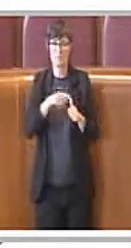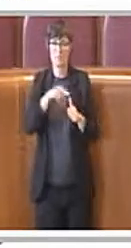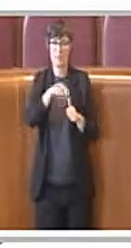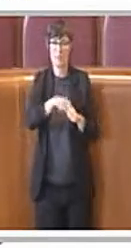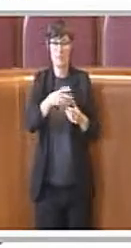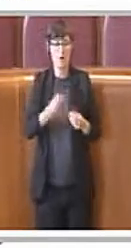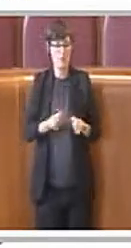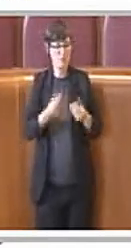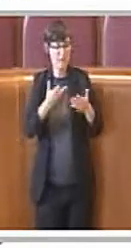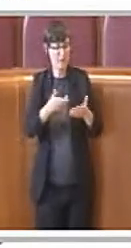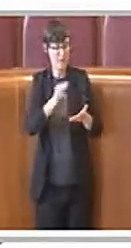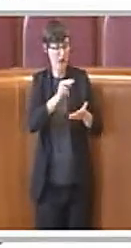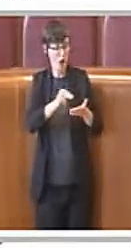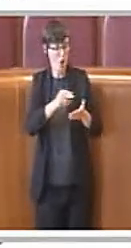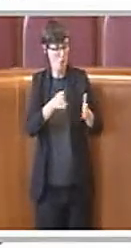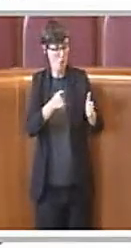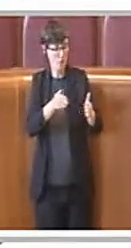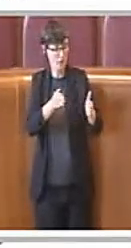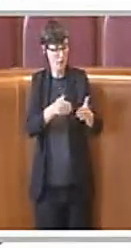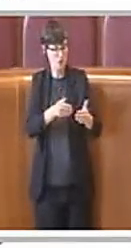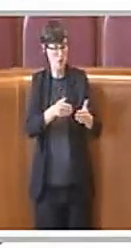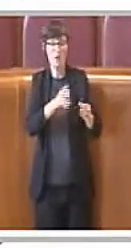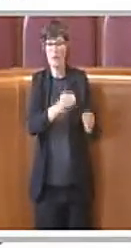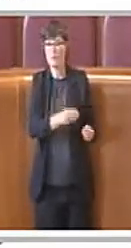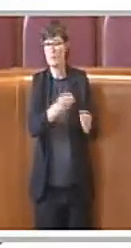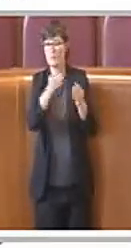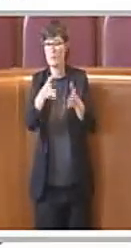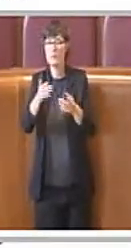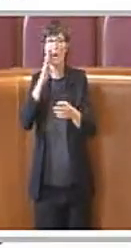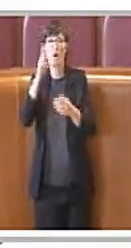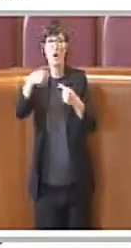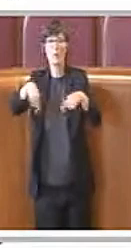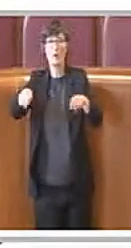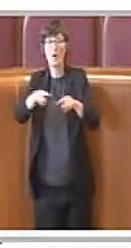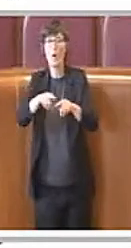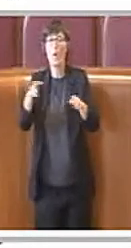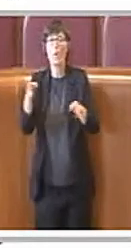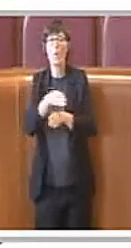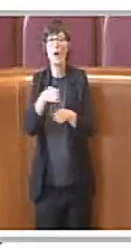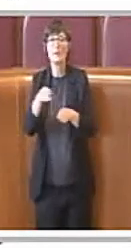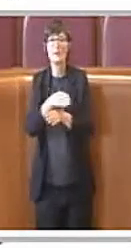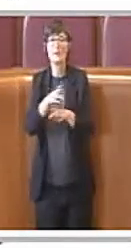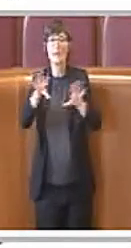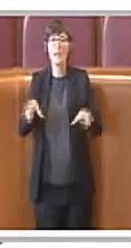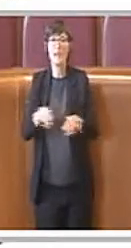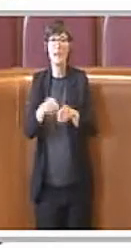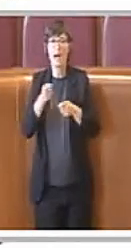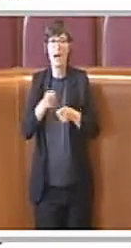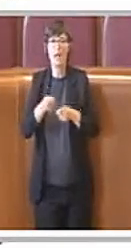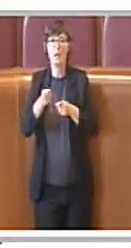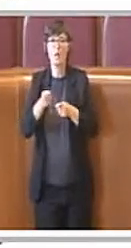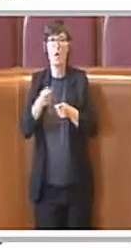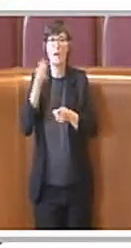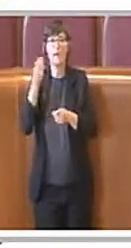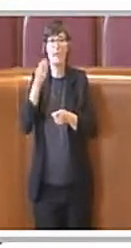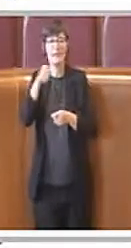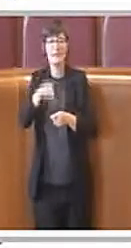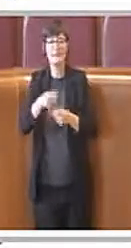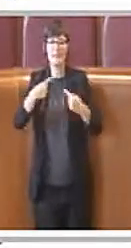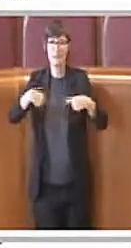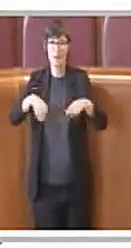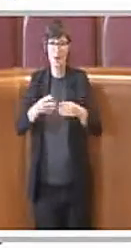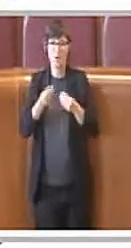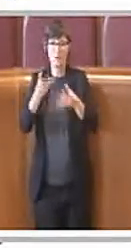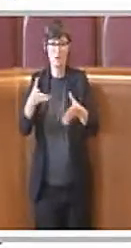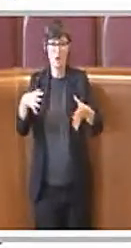alle consulte di tutte le proposte di deliberazione di iniziativa consigliare, contestualmente all'invio delle proposte alle commissioni capitoline per l